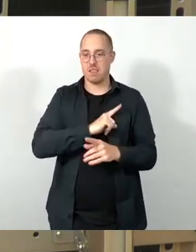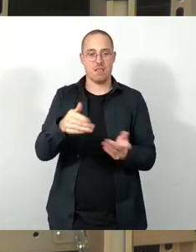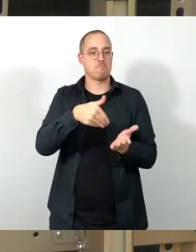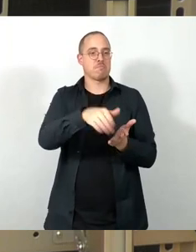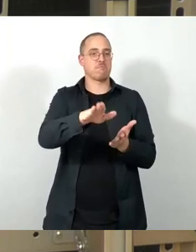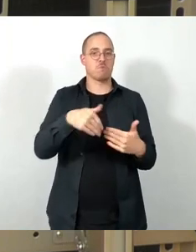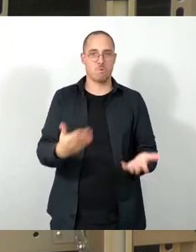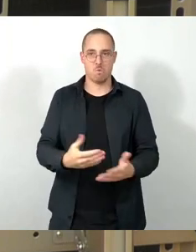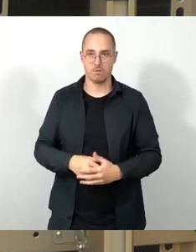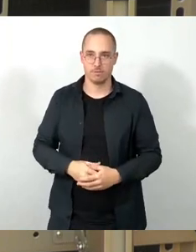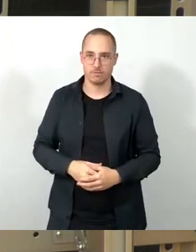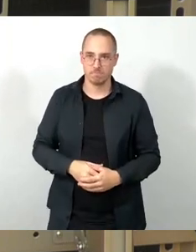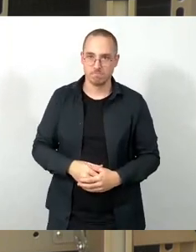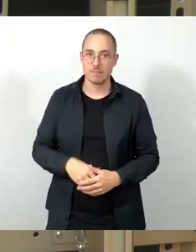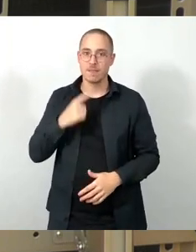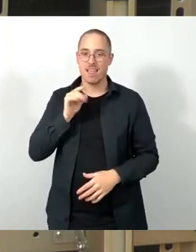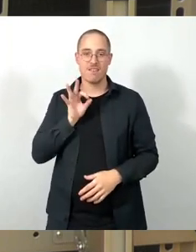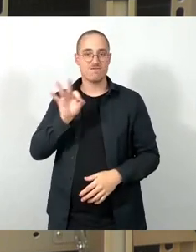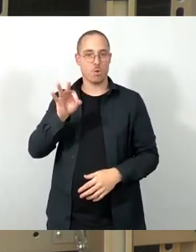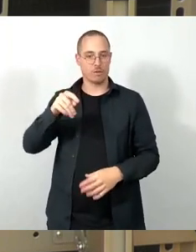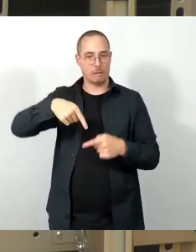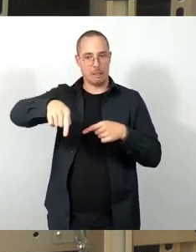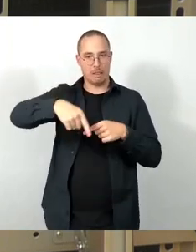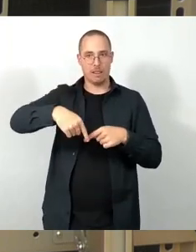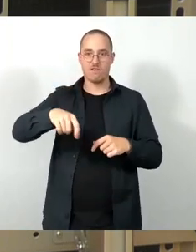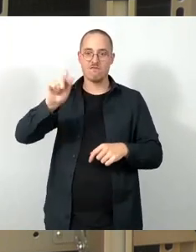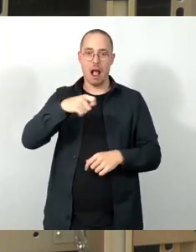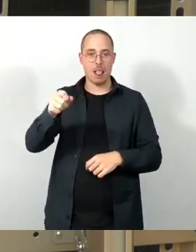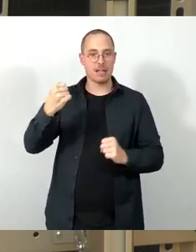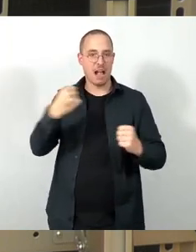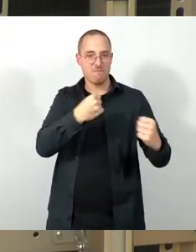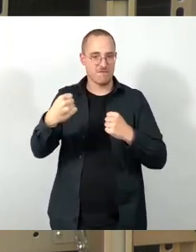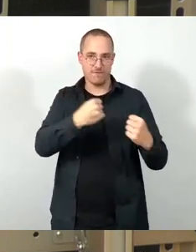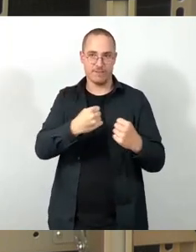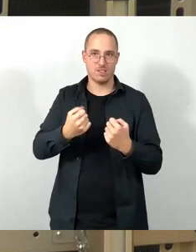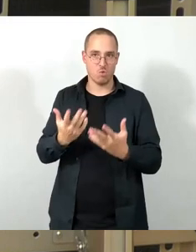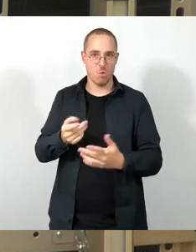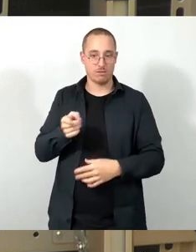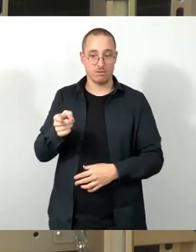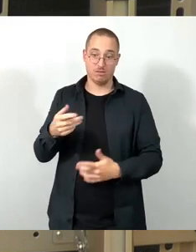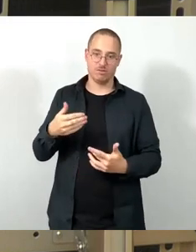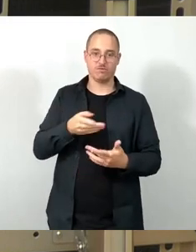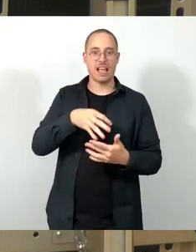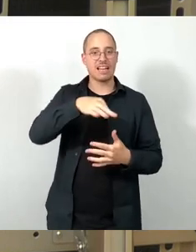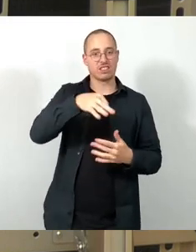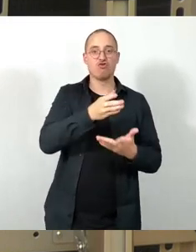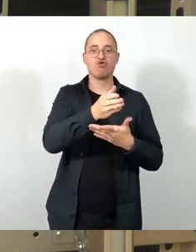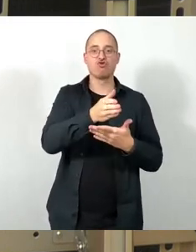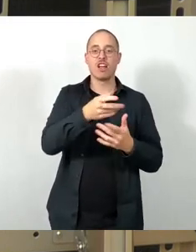wird Ihnen im Wahlkampf, der ja vor allem in den einzelnen Stadtvierteln gemacht wird, ordentlich auf die Füße fallen.